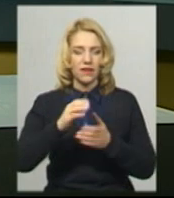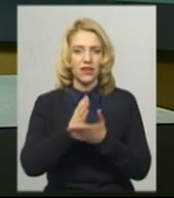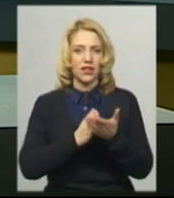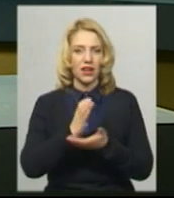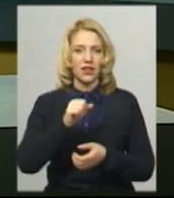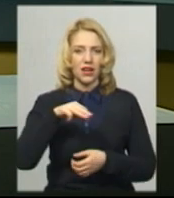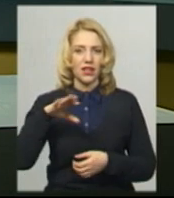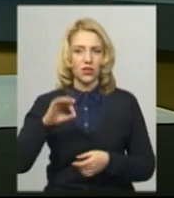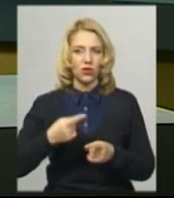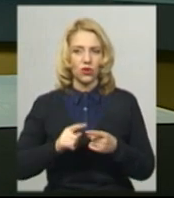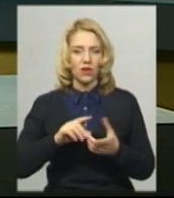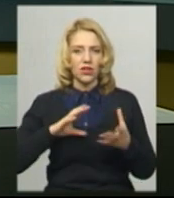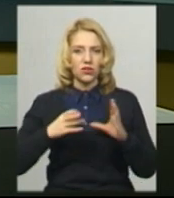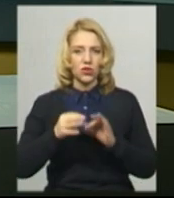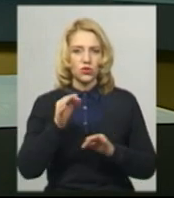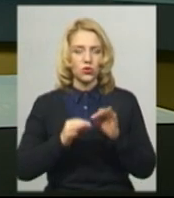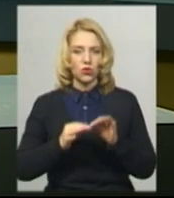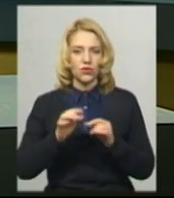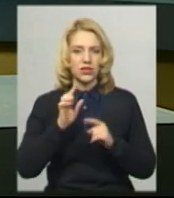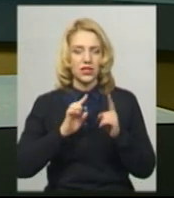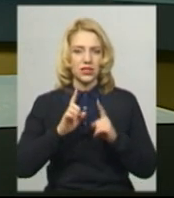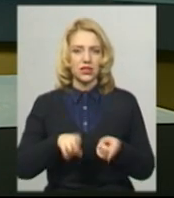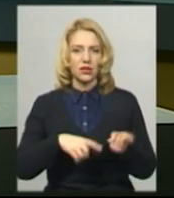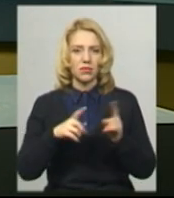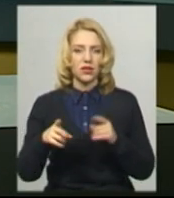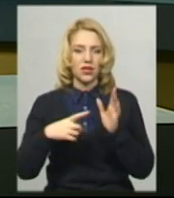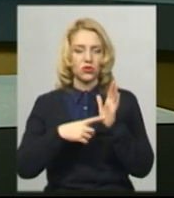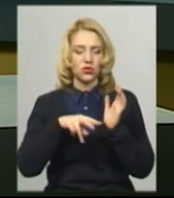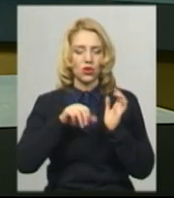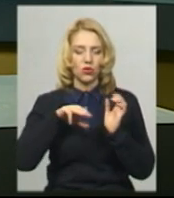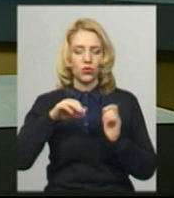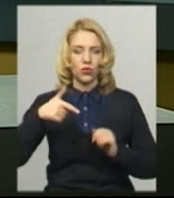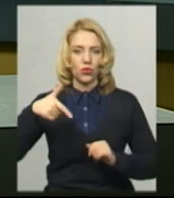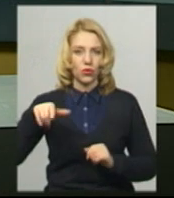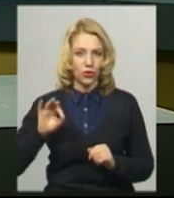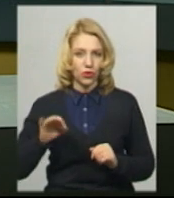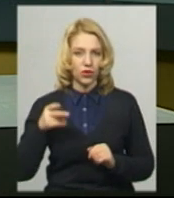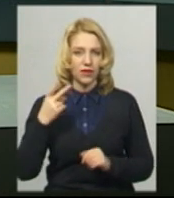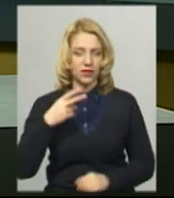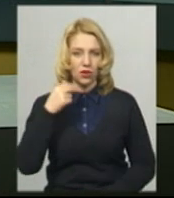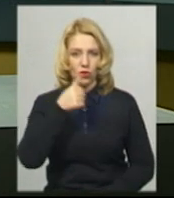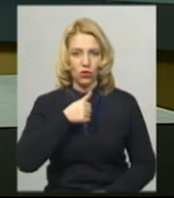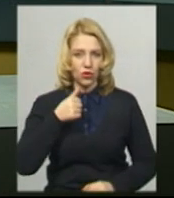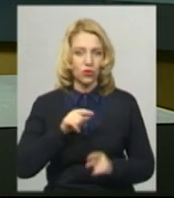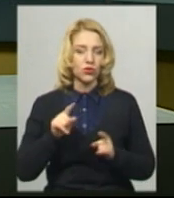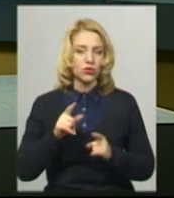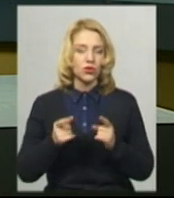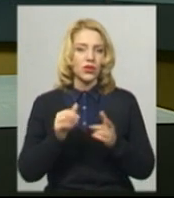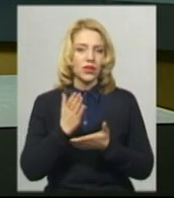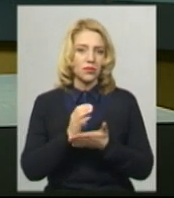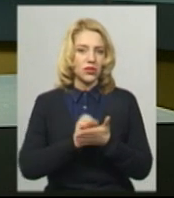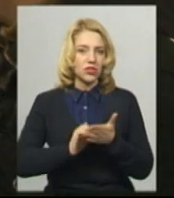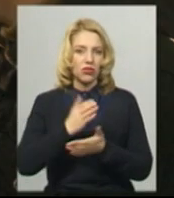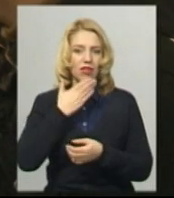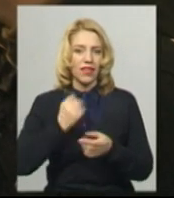результаті судове засідання перенесли на 6 лютого 2020 року. Що стало причиною неявки підозрюваного далі у сюжеті.